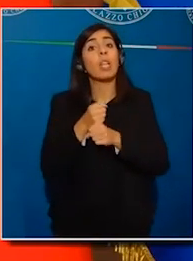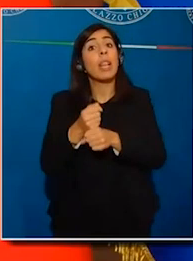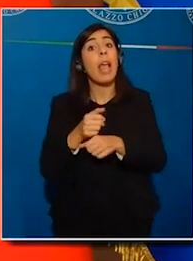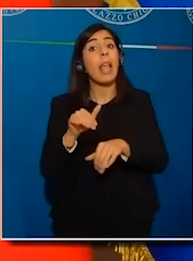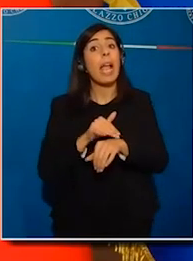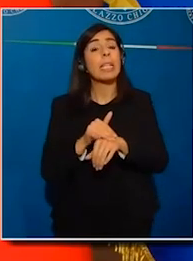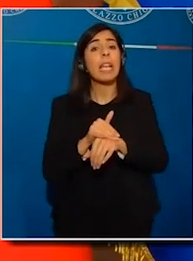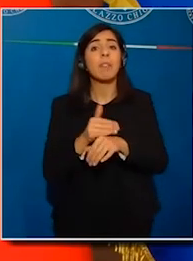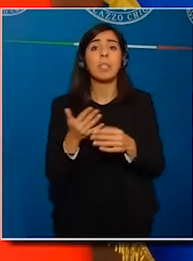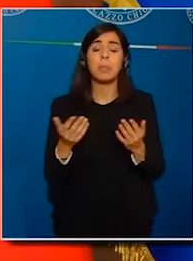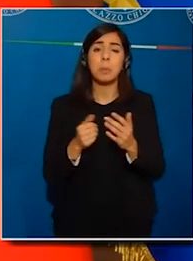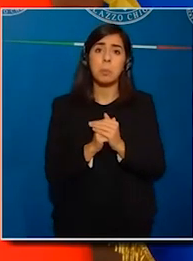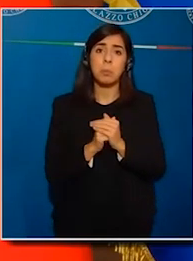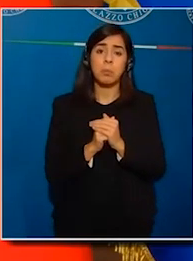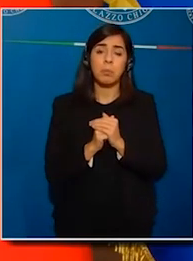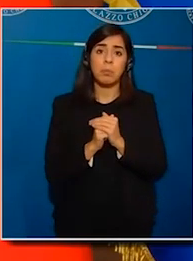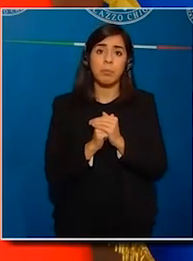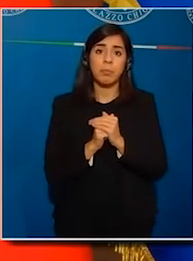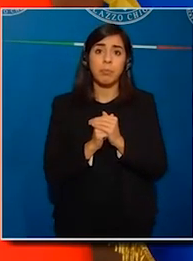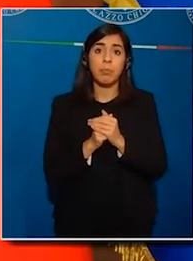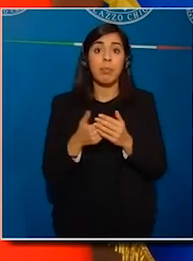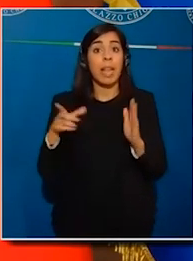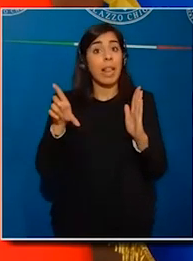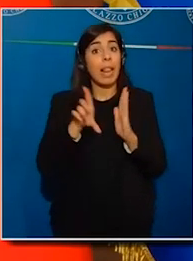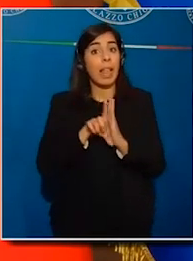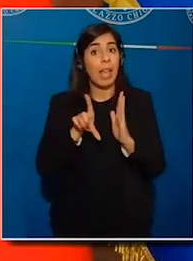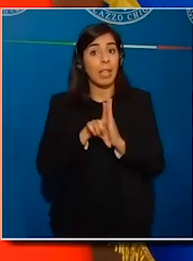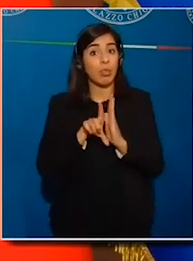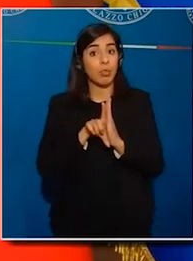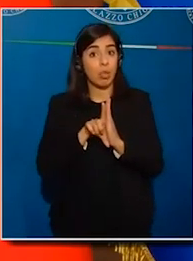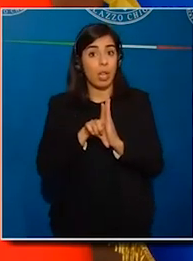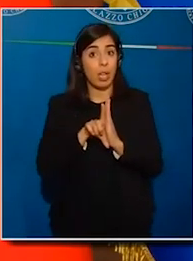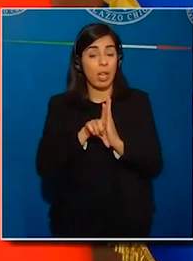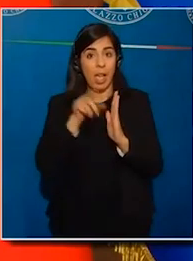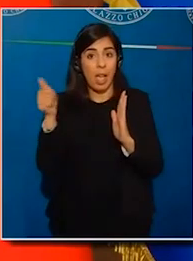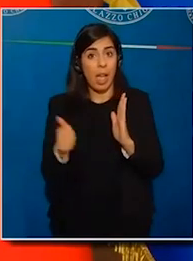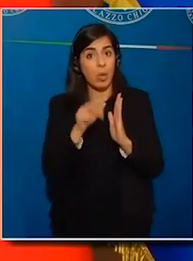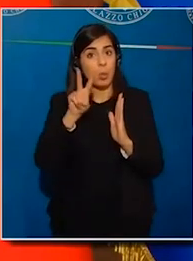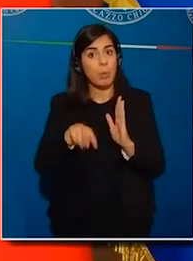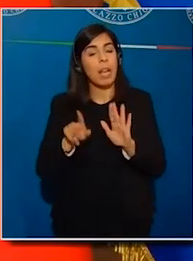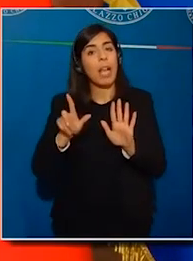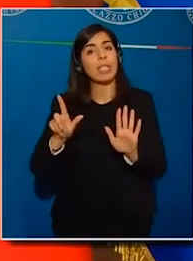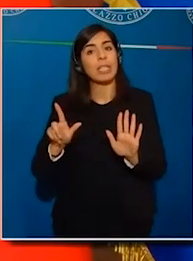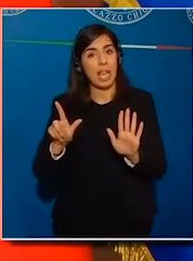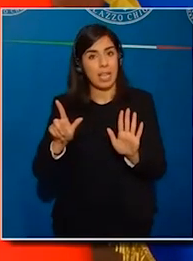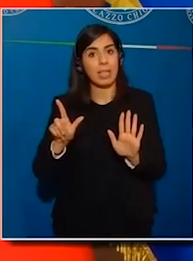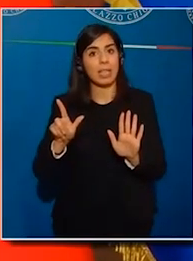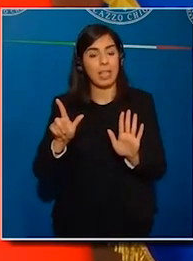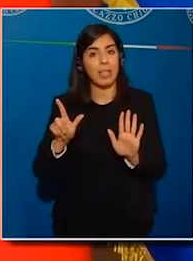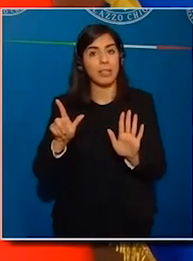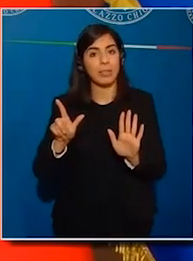la legge del 2007, questo